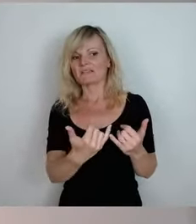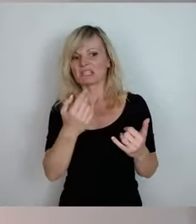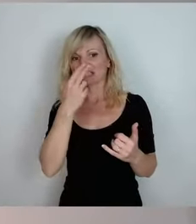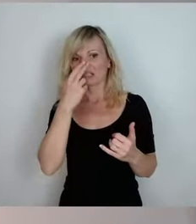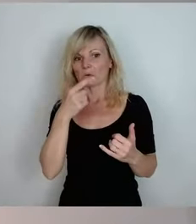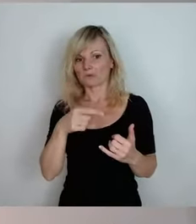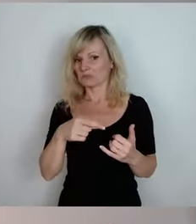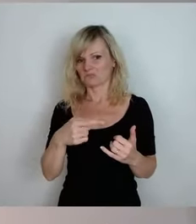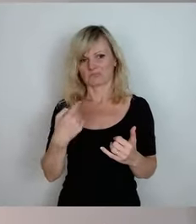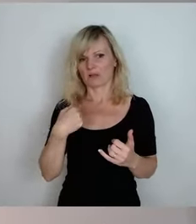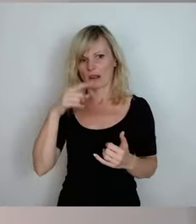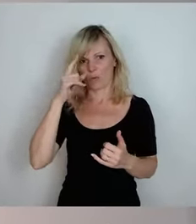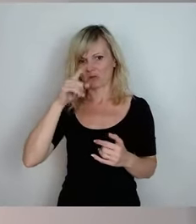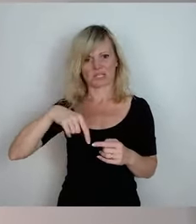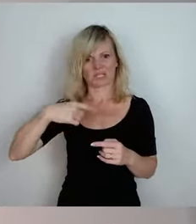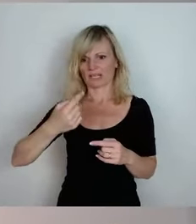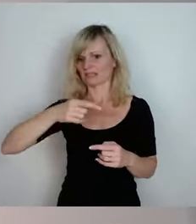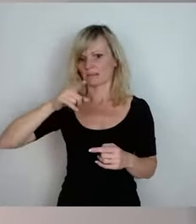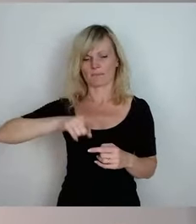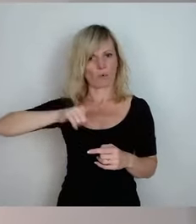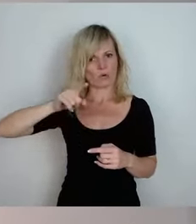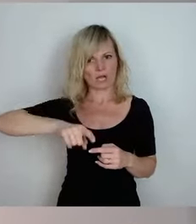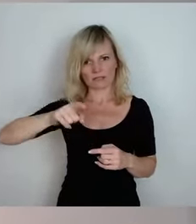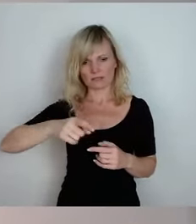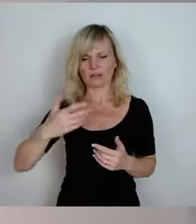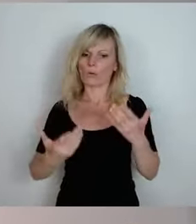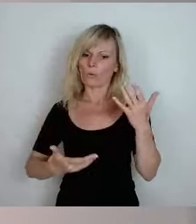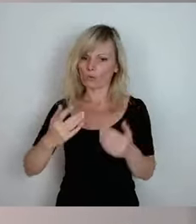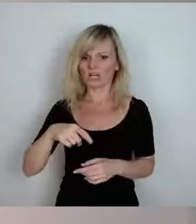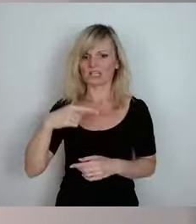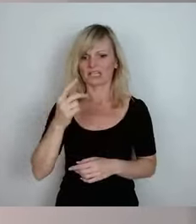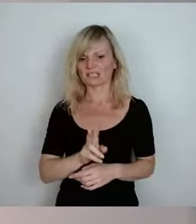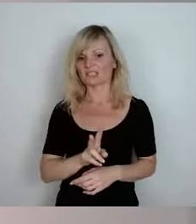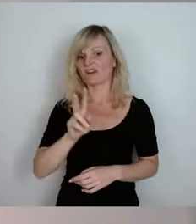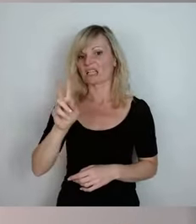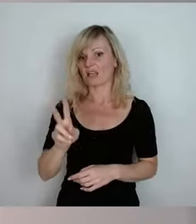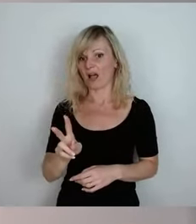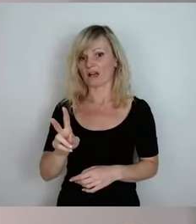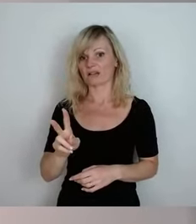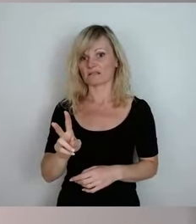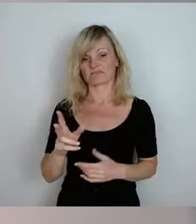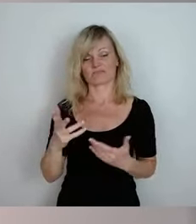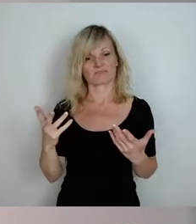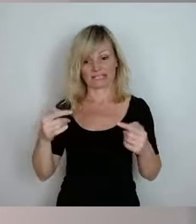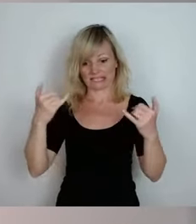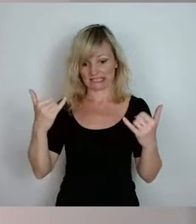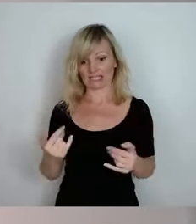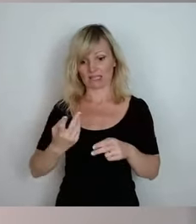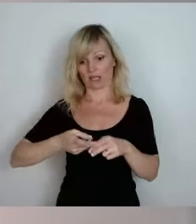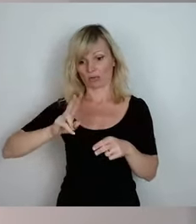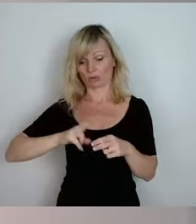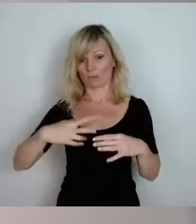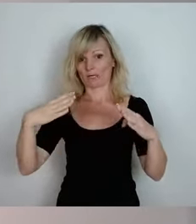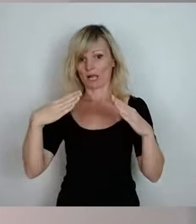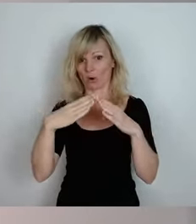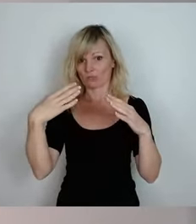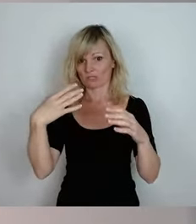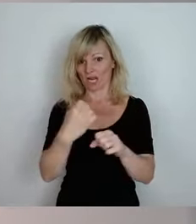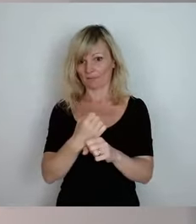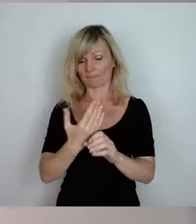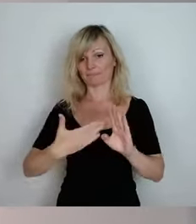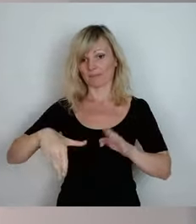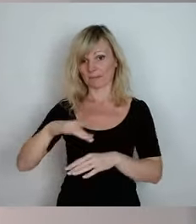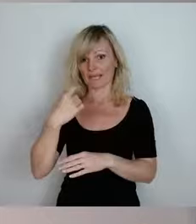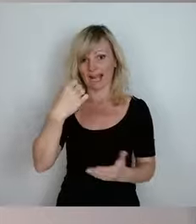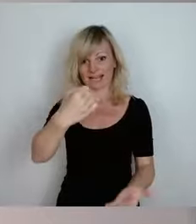in den nächsten Monaten oder in den nächsten zwei Jahren, also zumindest jetzt nicht in diesem Doppelhaushalt, wesentlich mehr Geld zur Verfügung